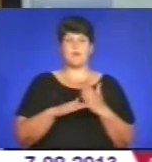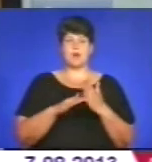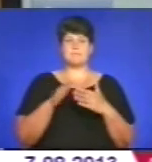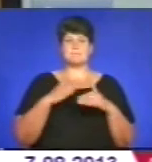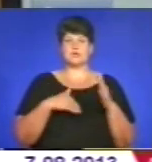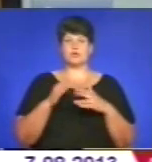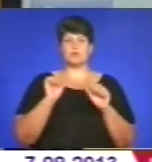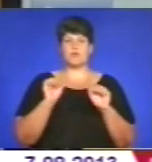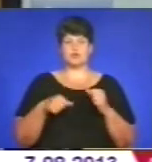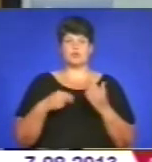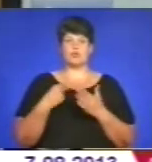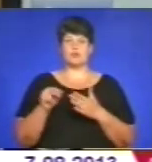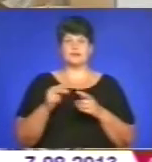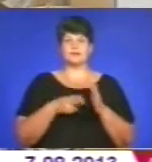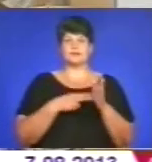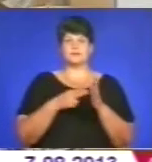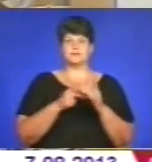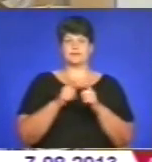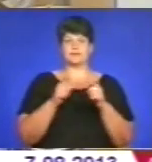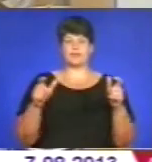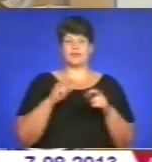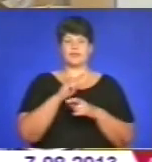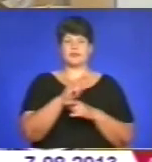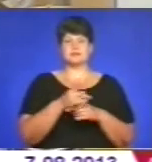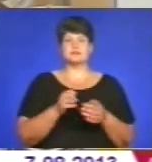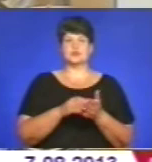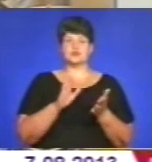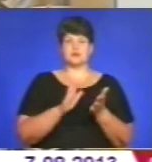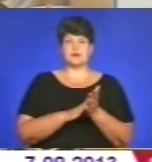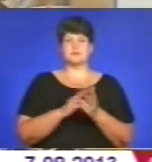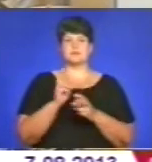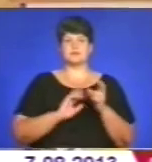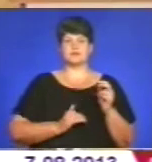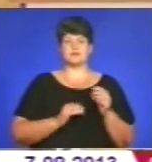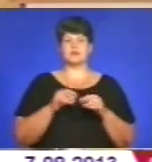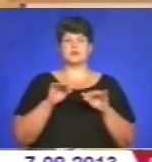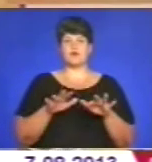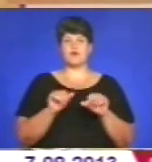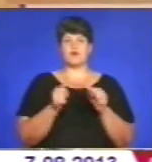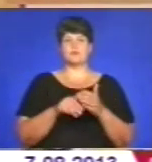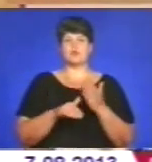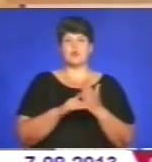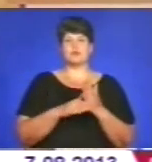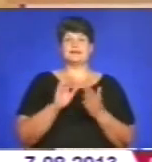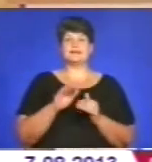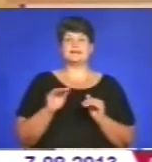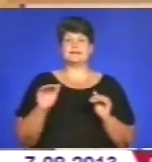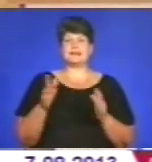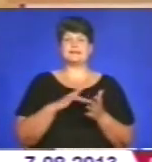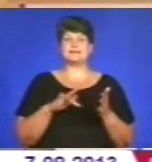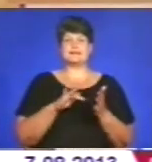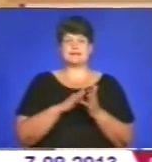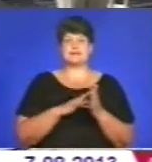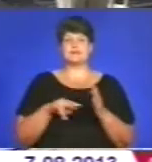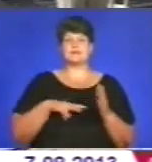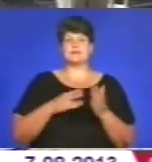можна купити залізничні та авіаквитки, зареєструвати підприємницьку діяльність, оформити допомогу на дитину. Центри адміністративних послуг